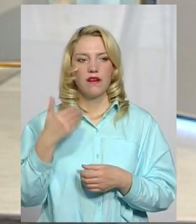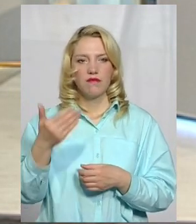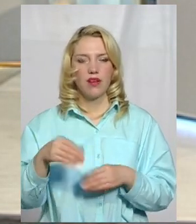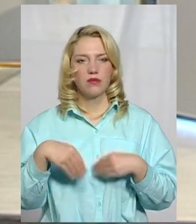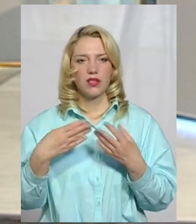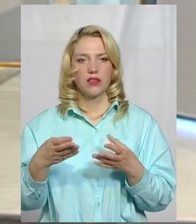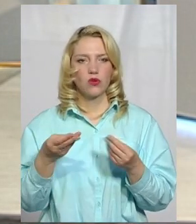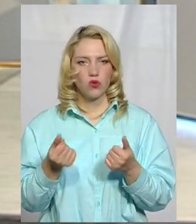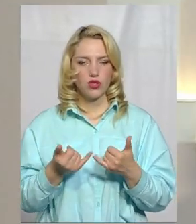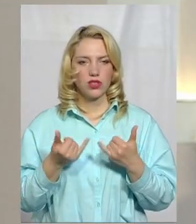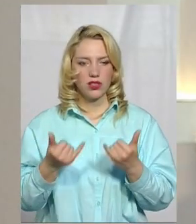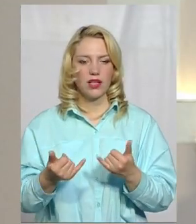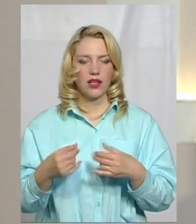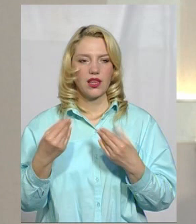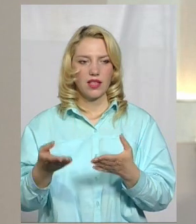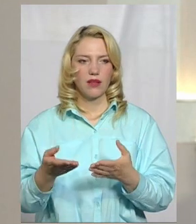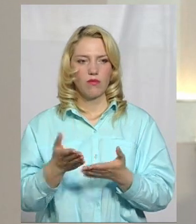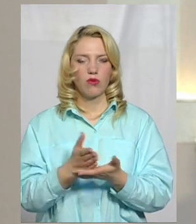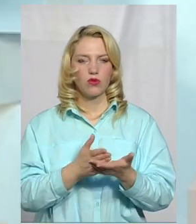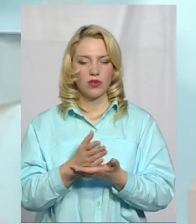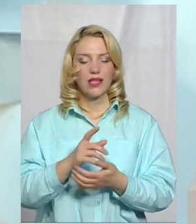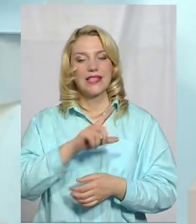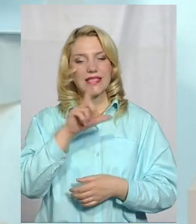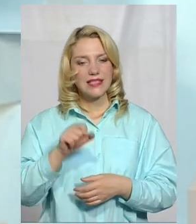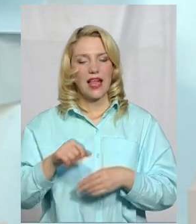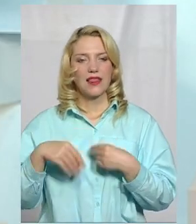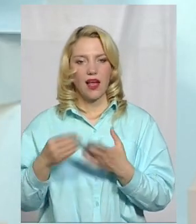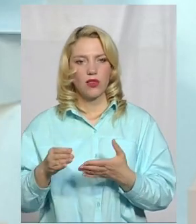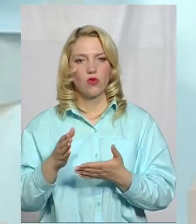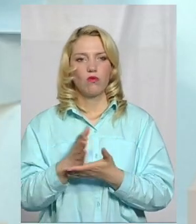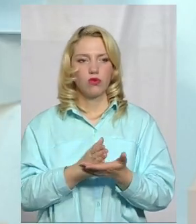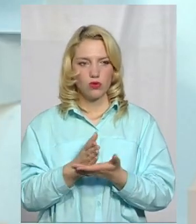вам дає кошти на надану послугу. За надану послугу.